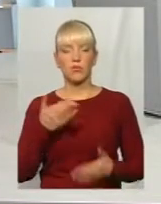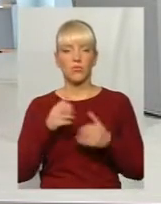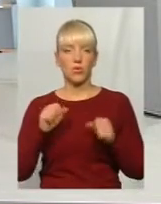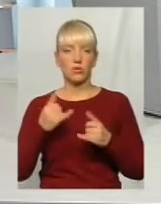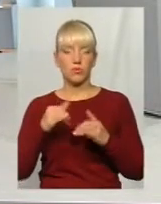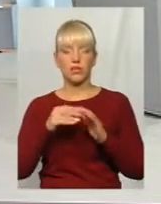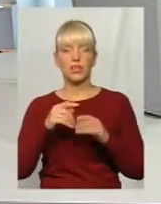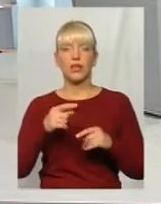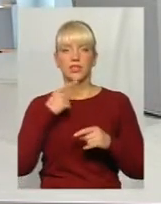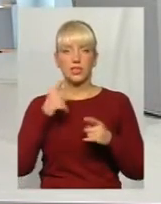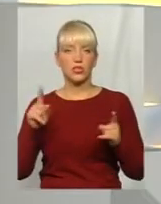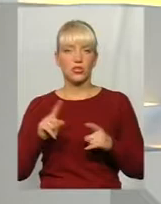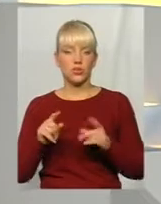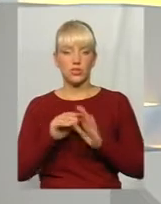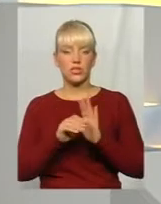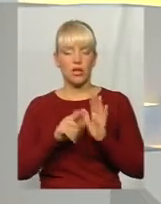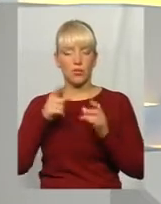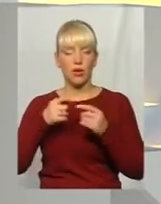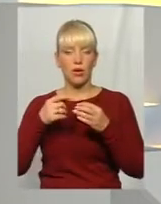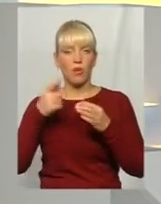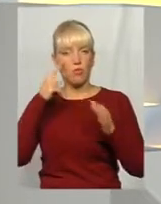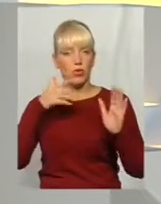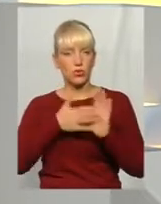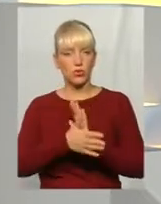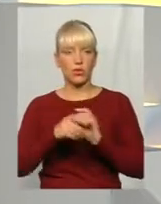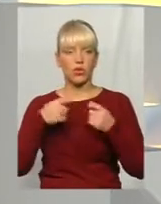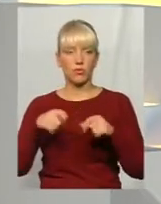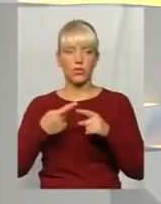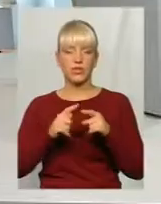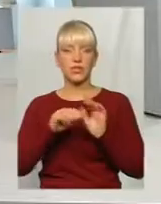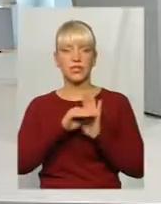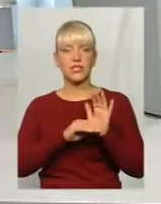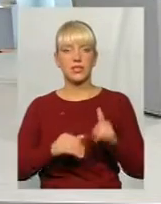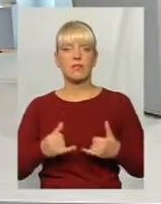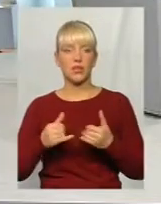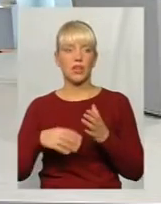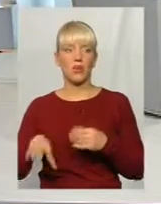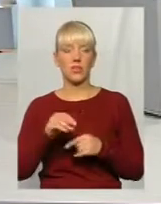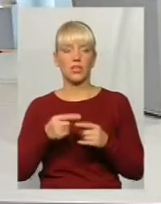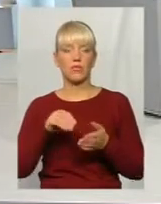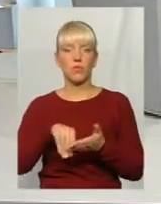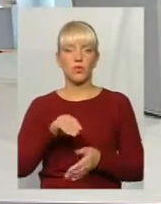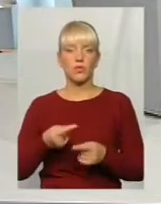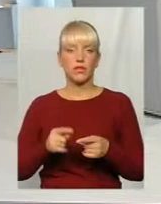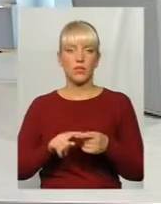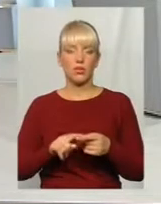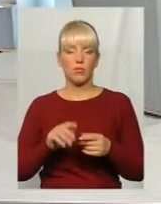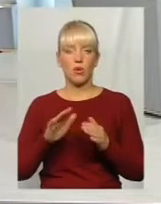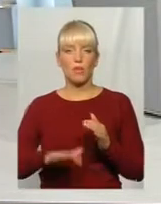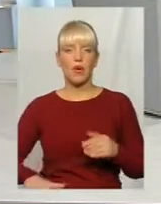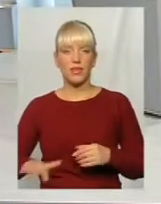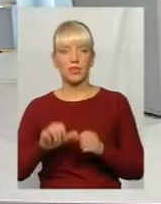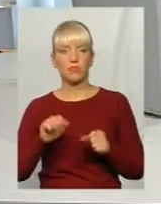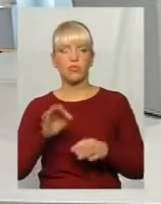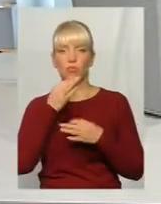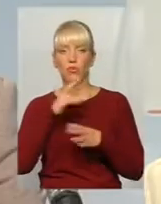що система прозоро-продажі це система для всіх. Тобто, покупцем на цьому майданчику може бути будь-хто,